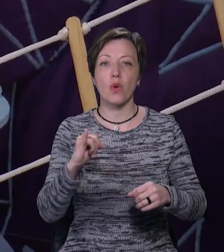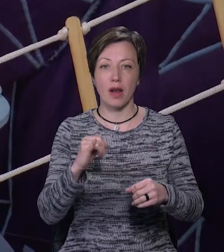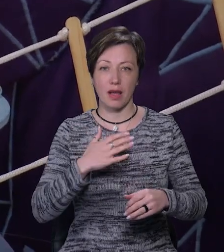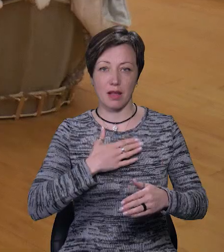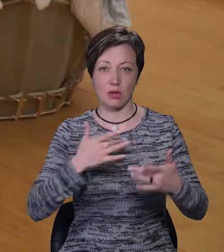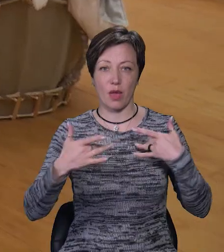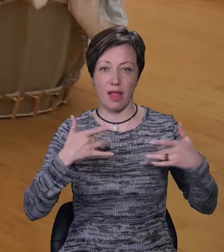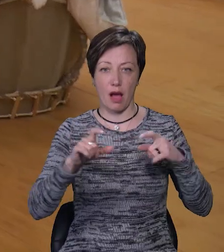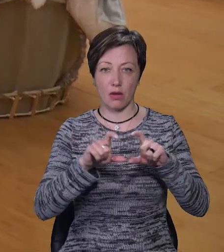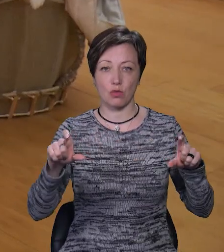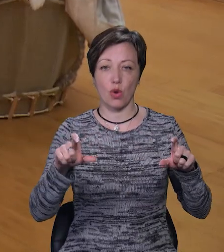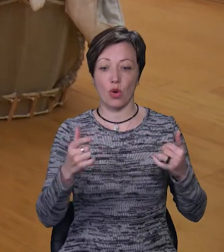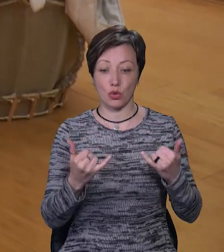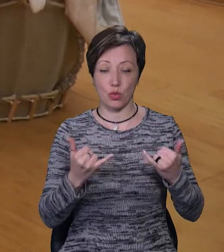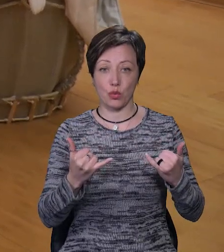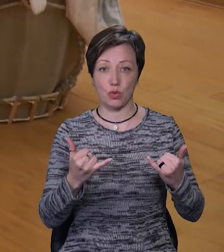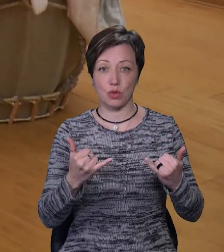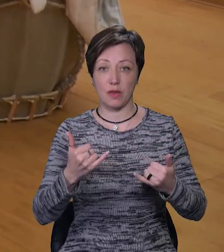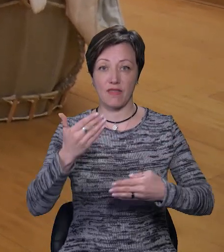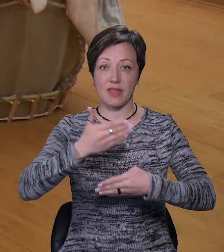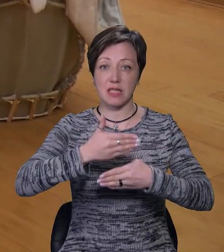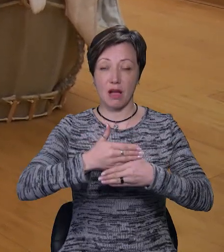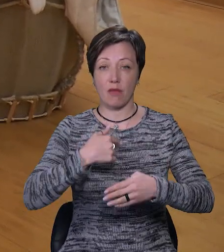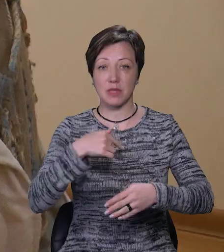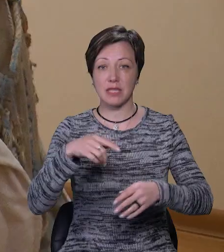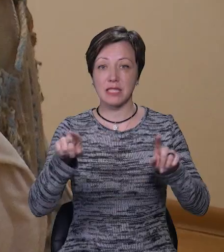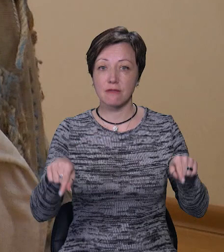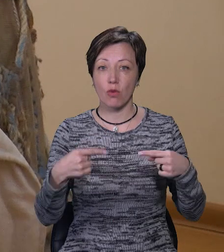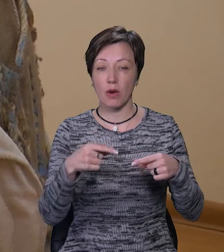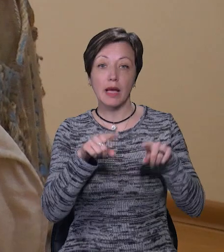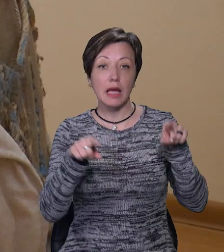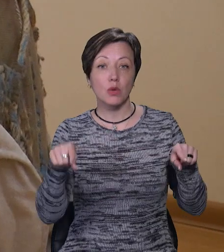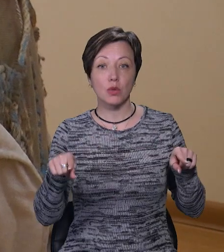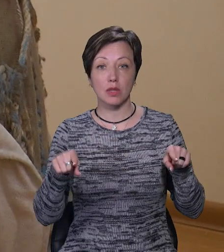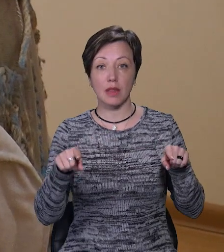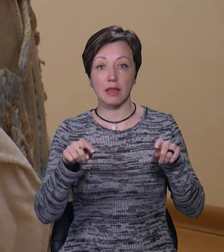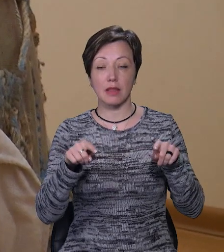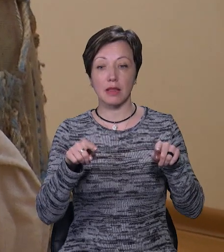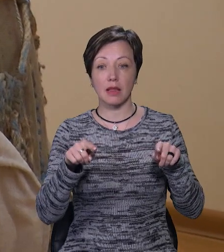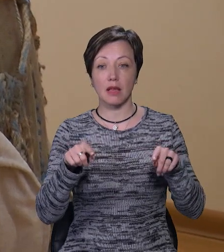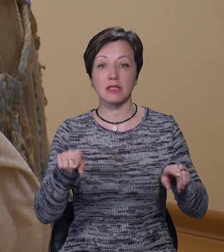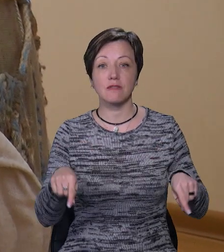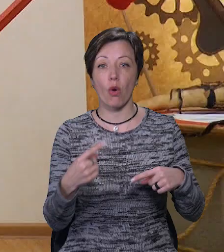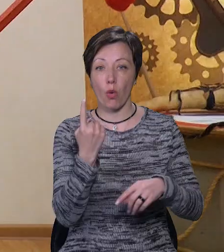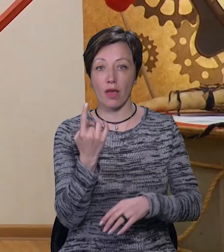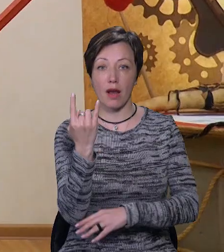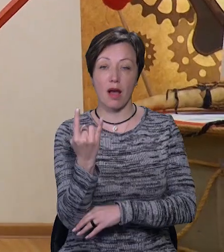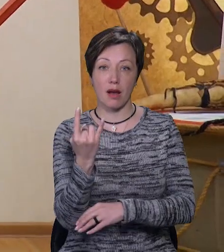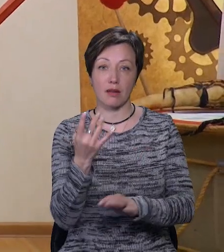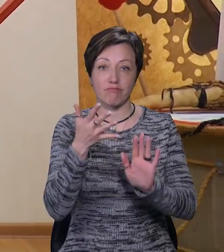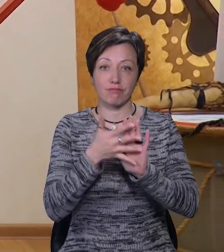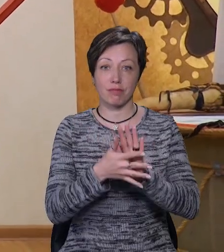На прикладі сьогоднішніх вистав, коли ми створюємо виставу, іноді на створення однієї ляльки йде